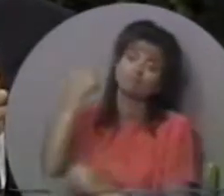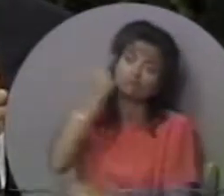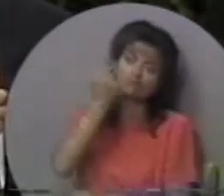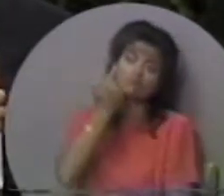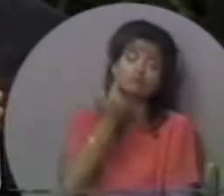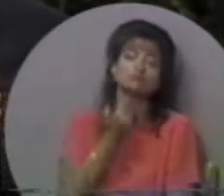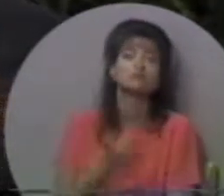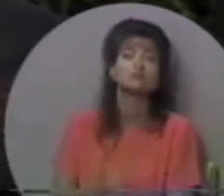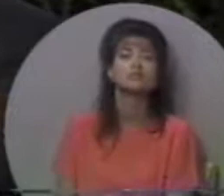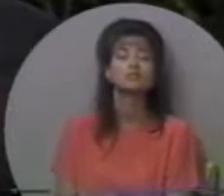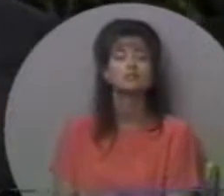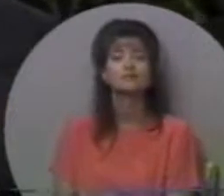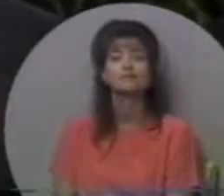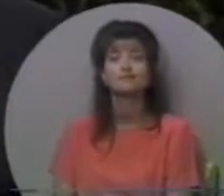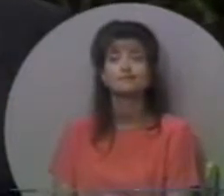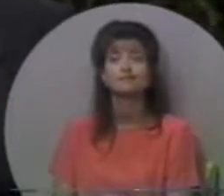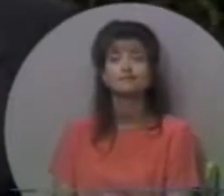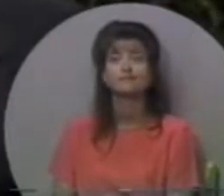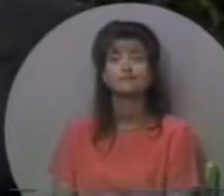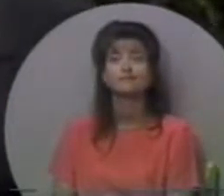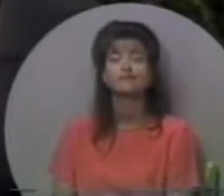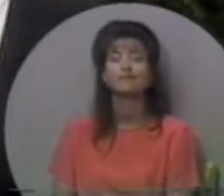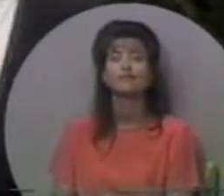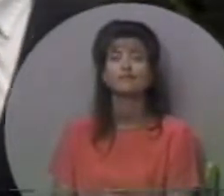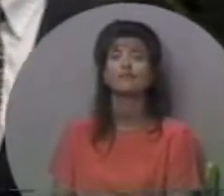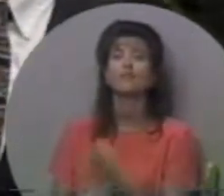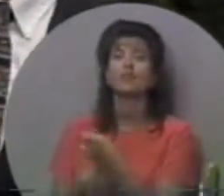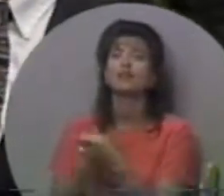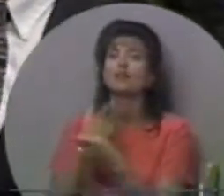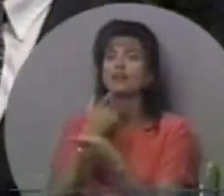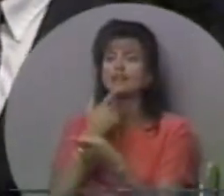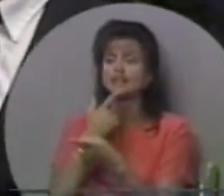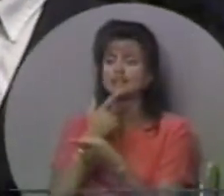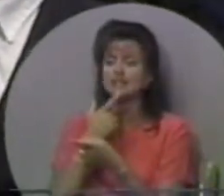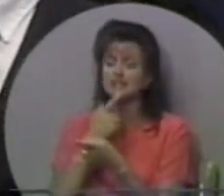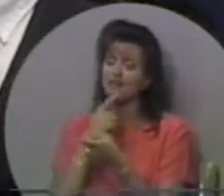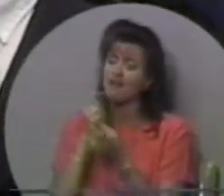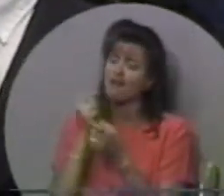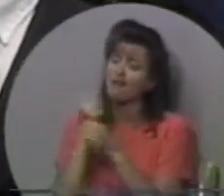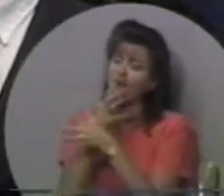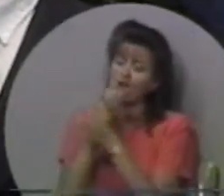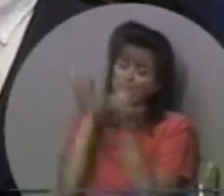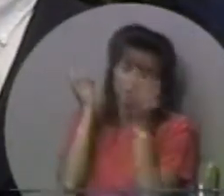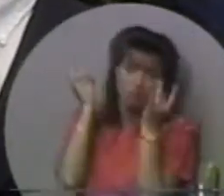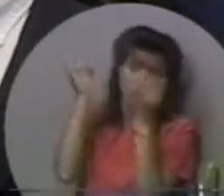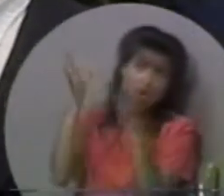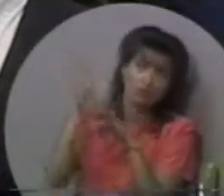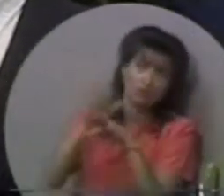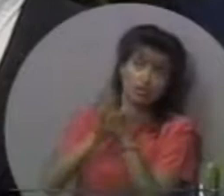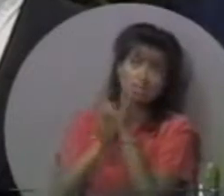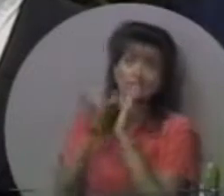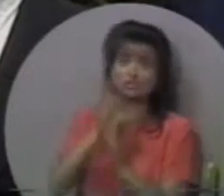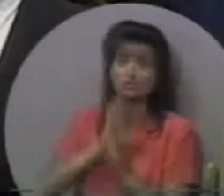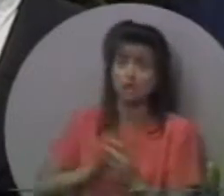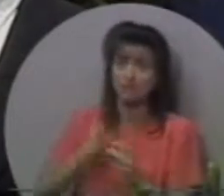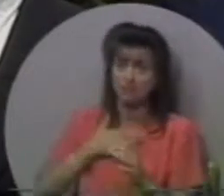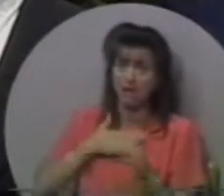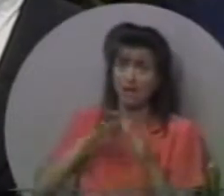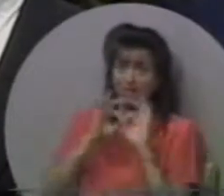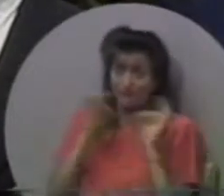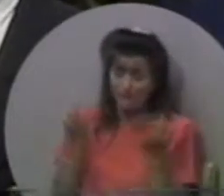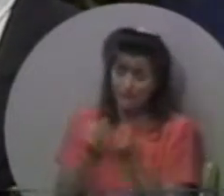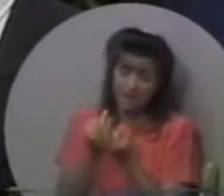зняв номер в готелі і застрелився. Він сказав, Я приніс зневагу на Ісуса Христа,